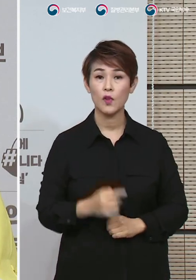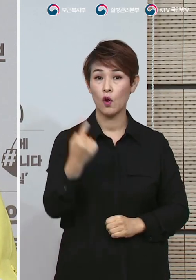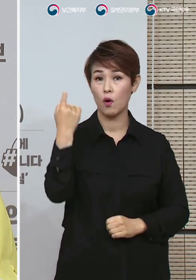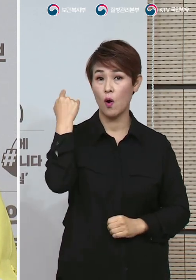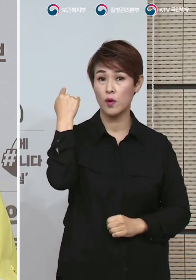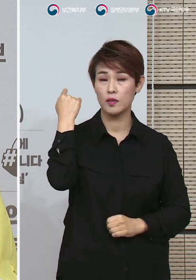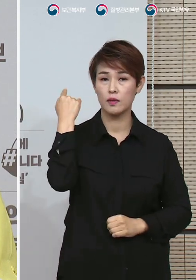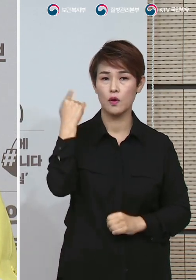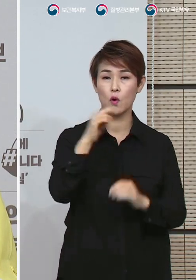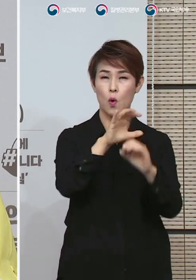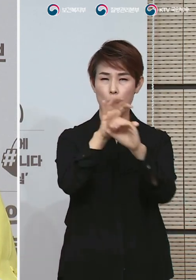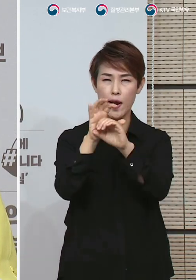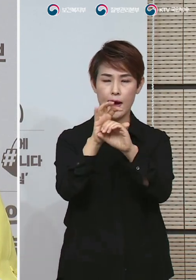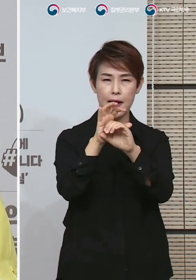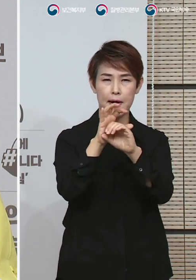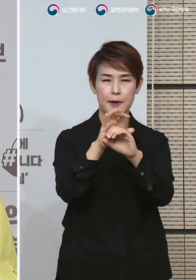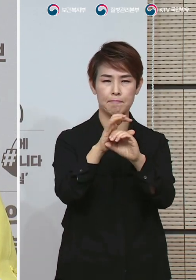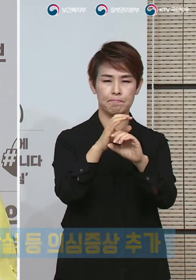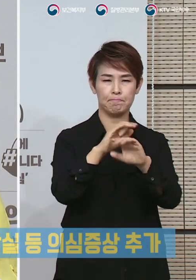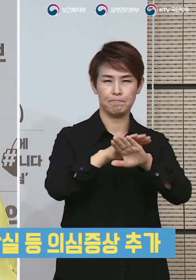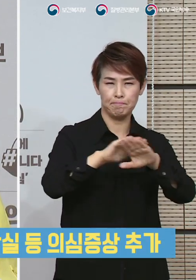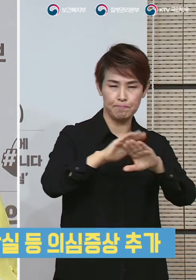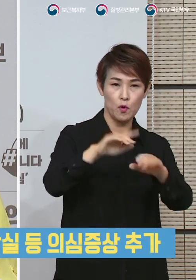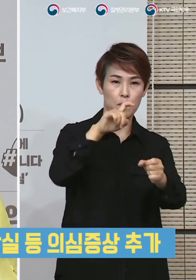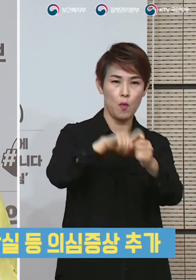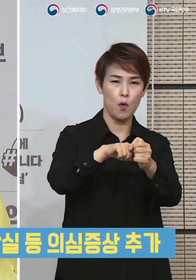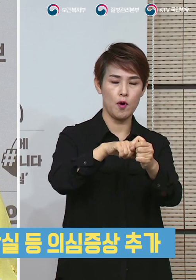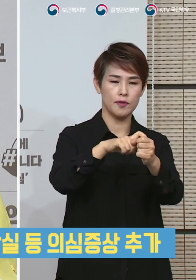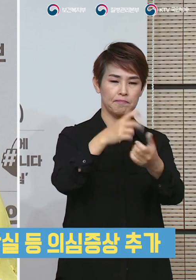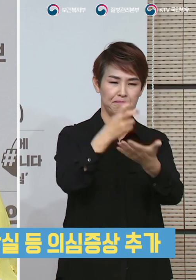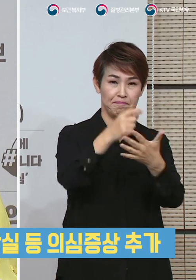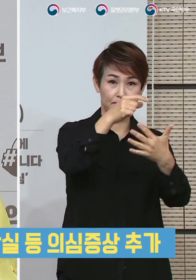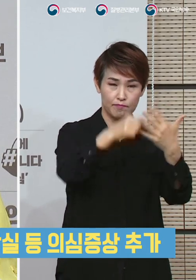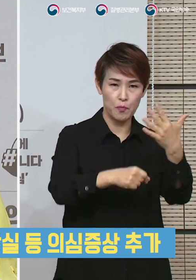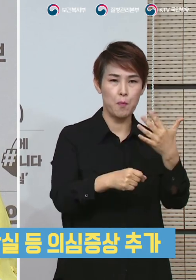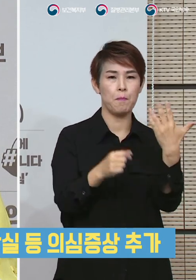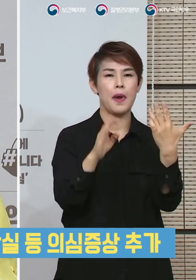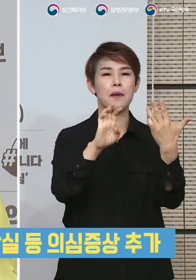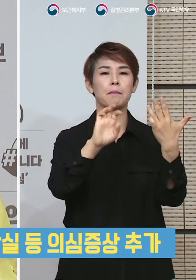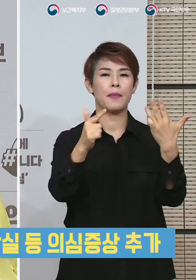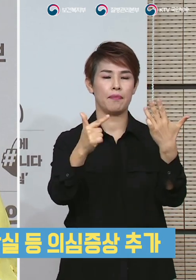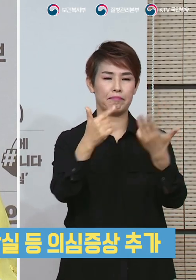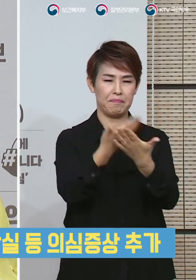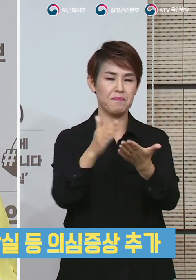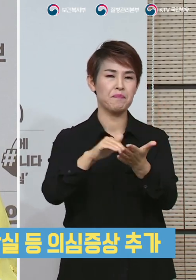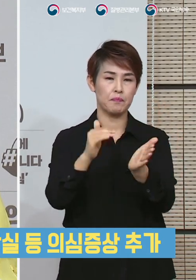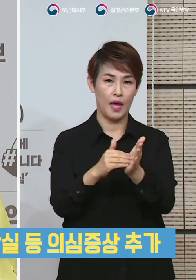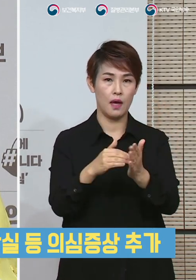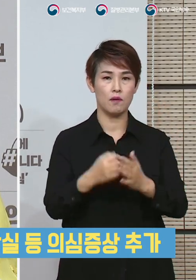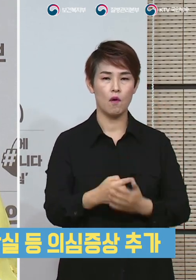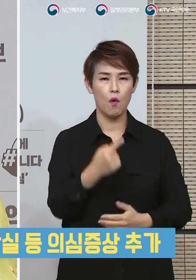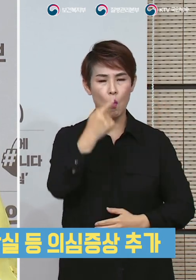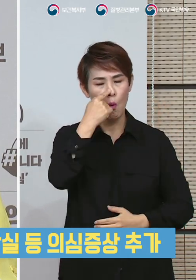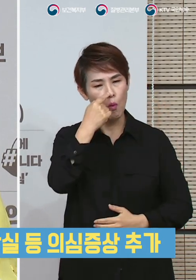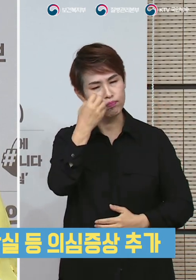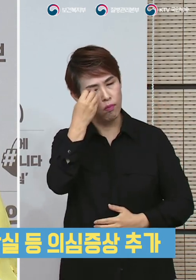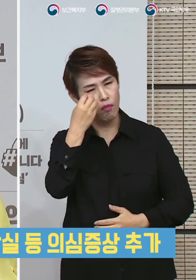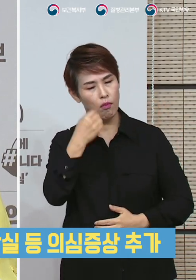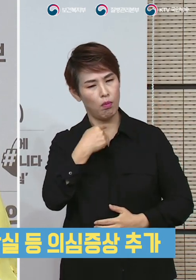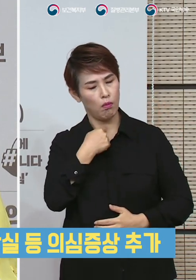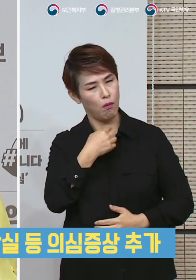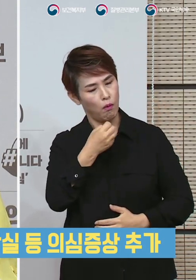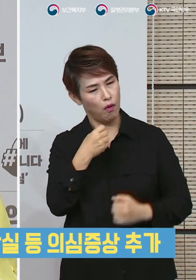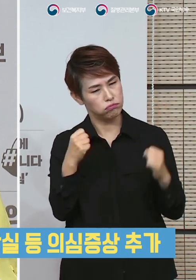코로나19 대응 지침 8판을 개정하여 오한, 미각, 후각 상실 등을 의심 정상에 추가하여